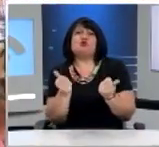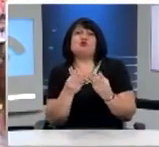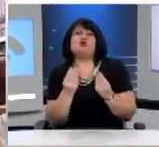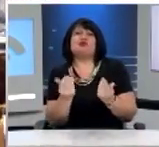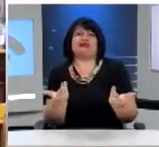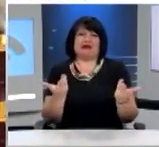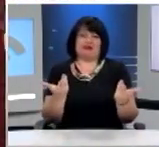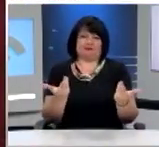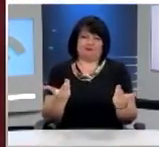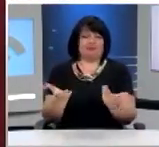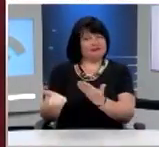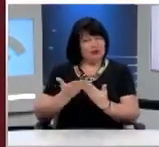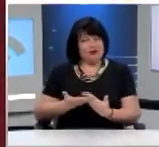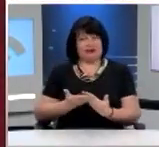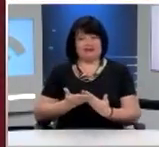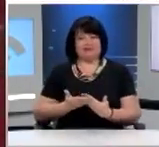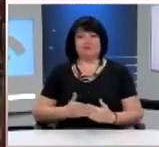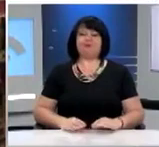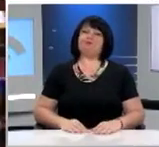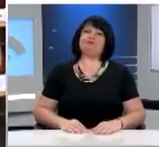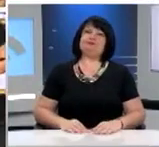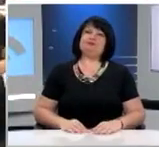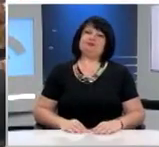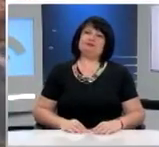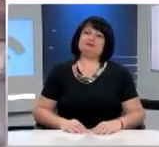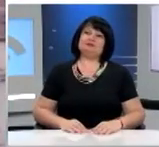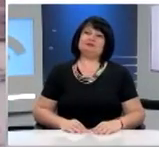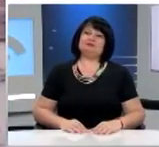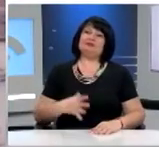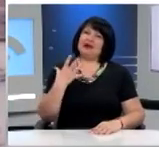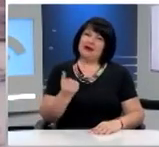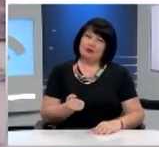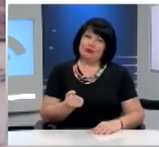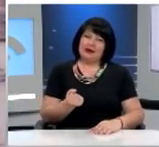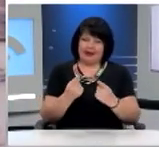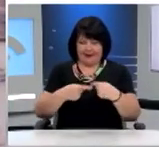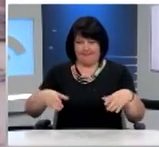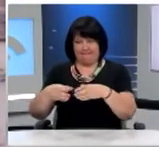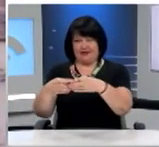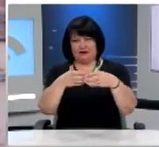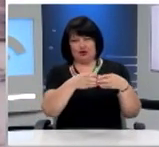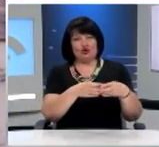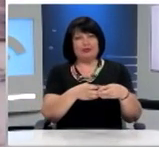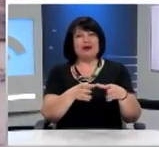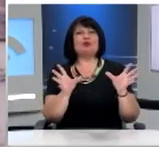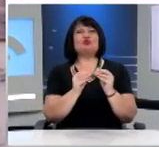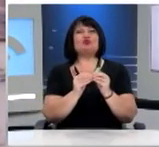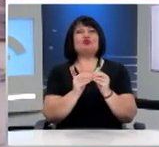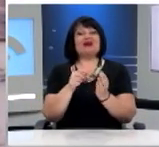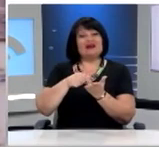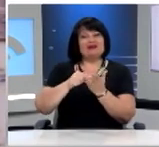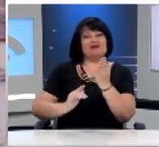συνδρομή. Έχουμε μεταξύ των άλλων επιτροπών και επιτροπή εδώ που ασχολείται με τη